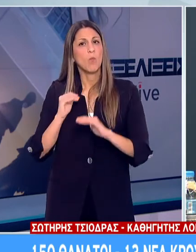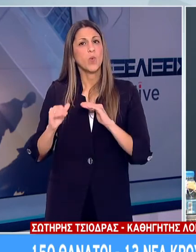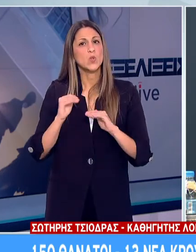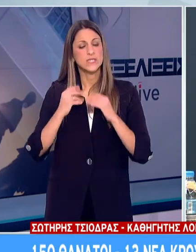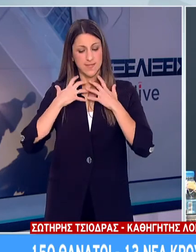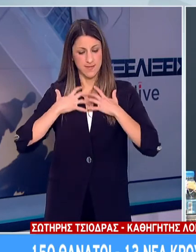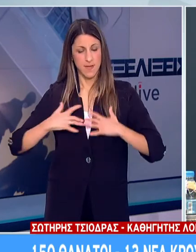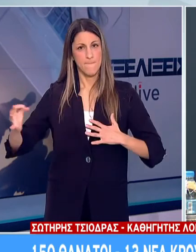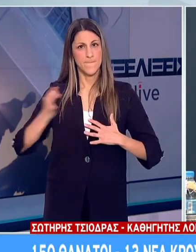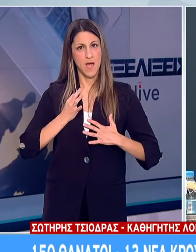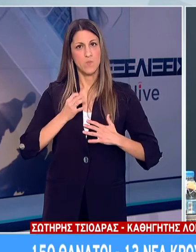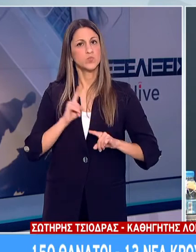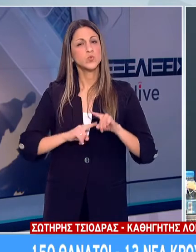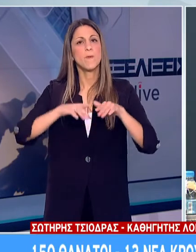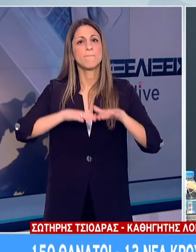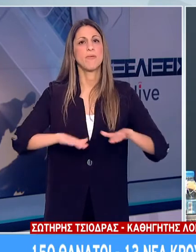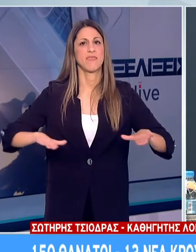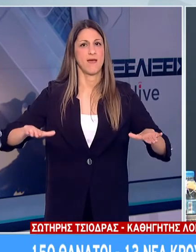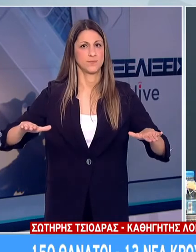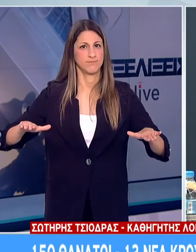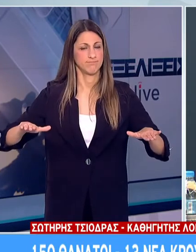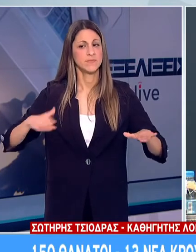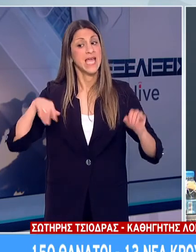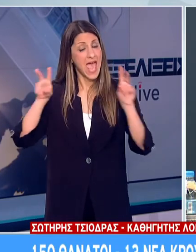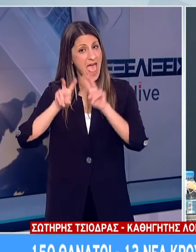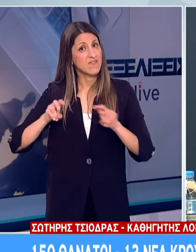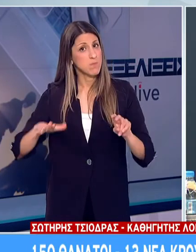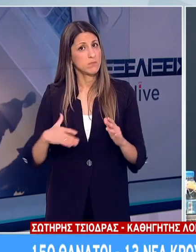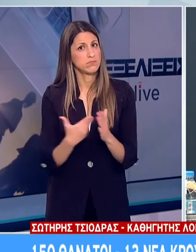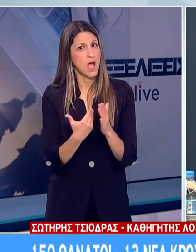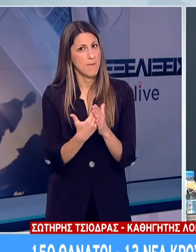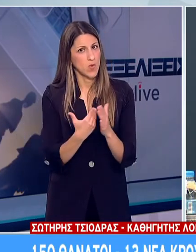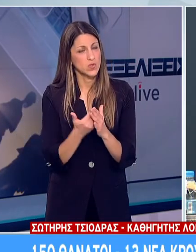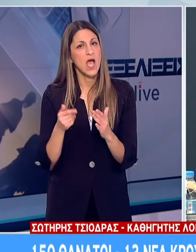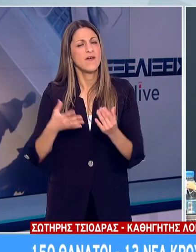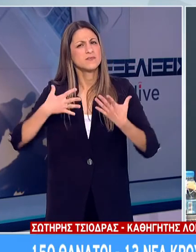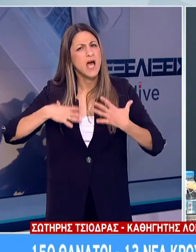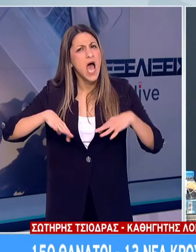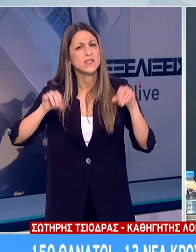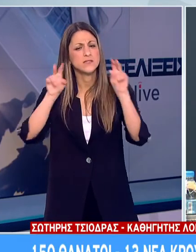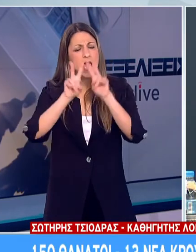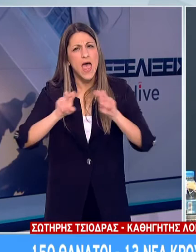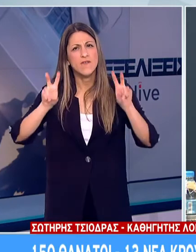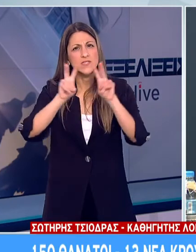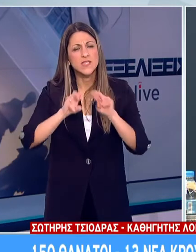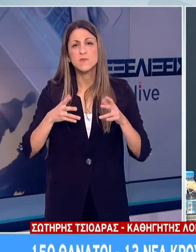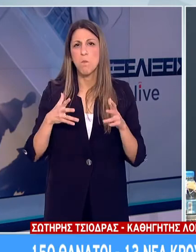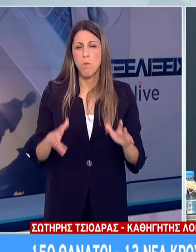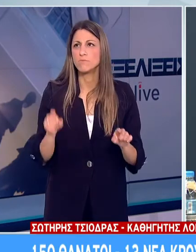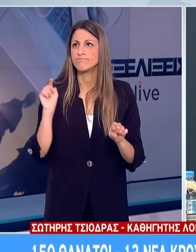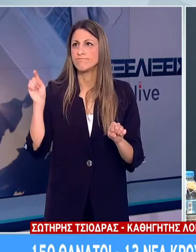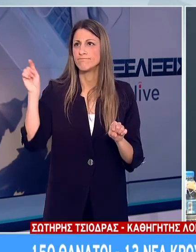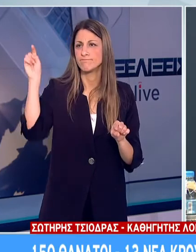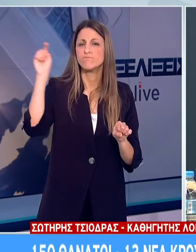αναπνευστικούς ιούς τα μικρά παιδάκια γενικότερα στις μελέτες που έχουν γίνει και ήδη έχουν ξεκινήσει κάποιες μελέτες σε κάποιες χώρες του